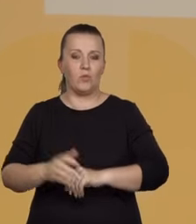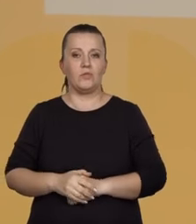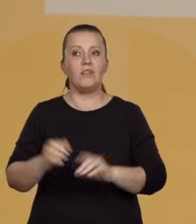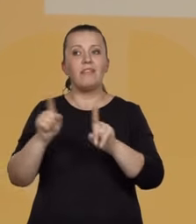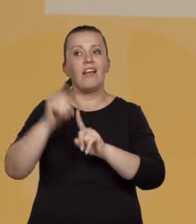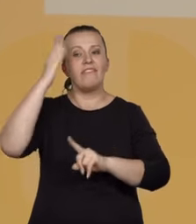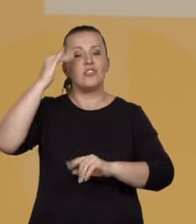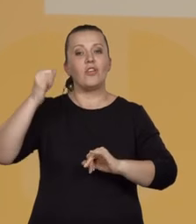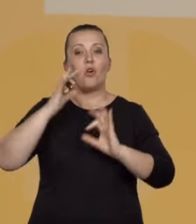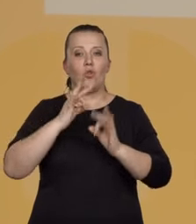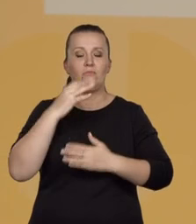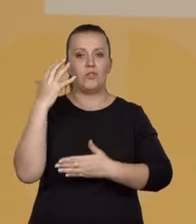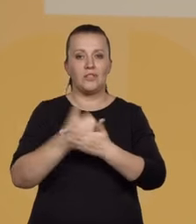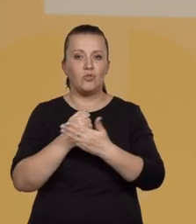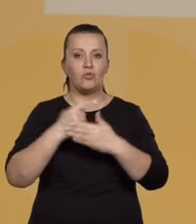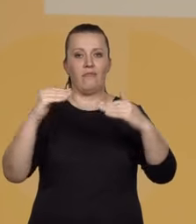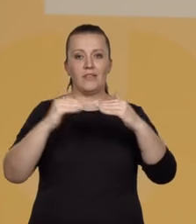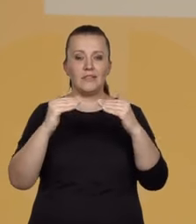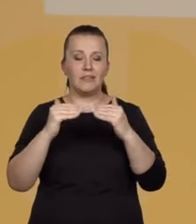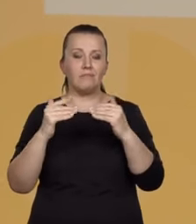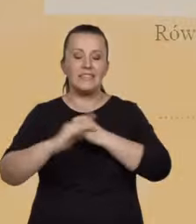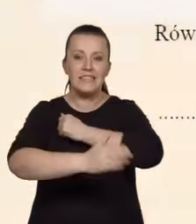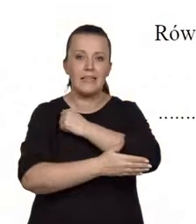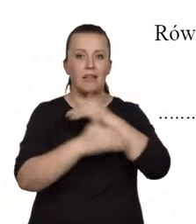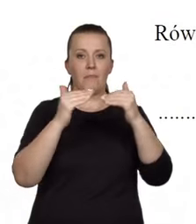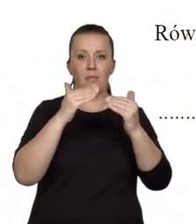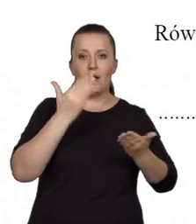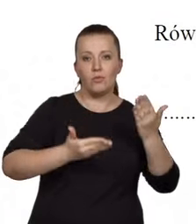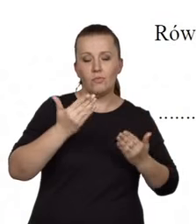bilansu masy i bilansu ładunku. Dziękuję za uwagę.